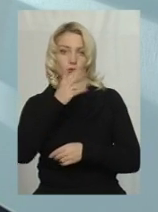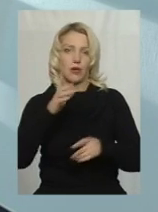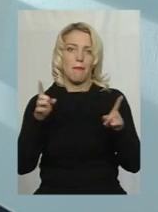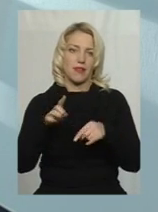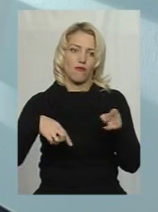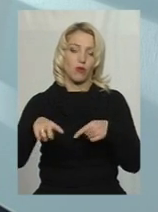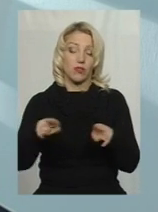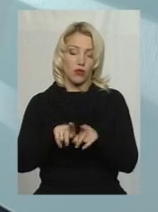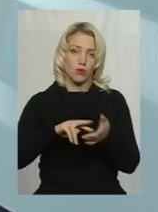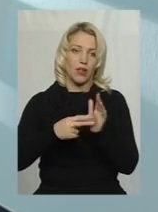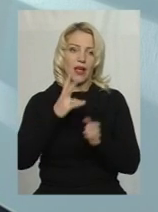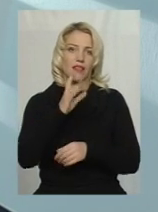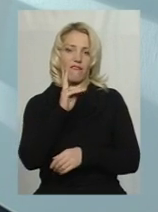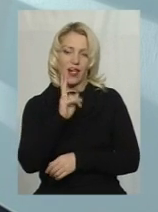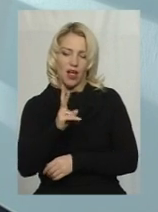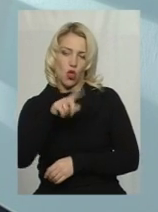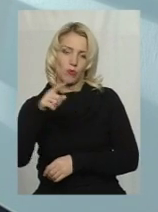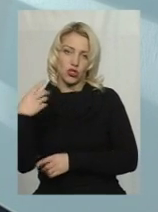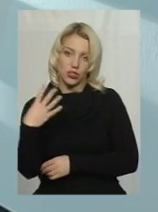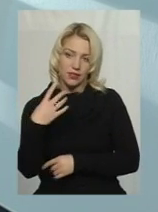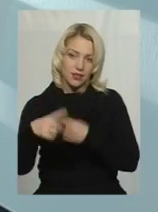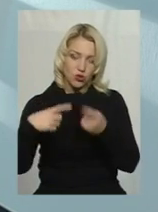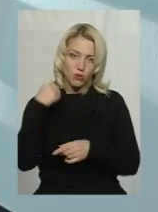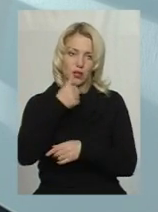плануємо, я вже говорила, НВК 4 на наступний рік,